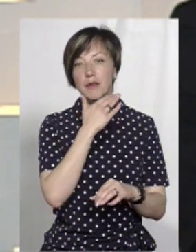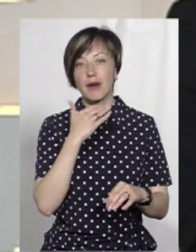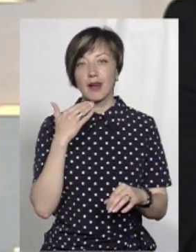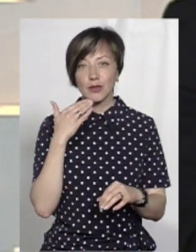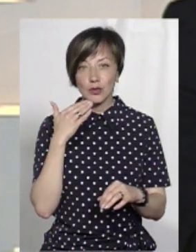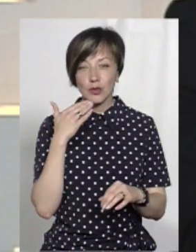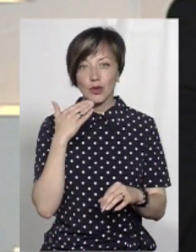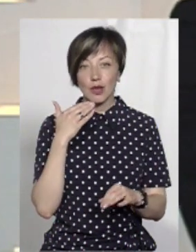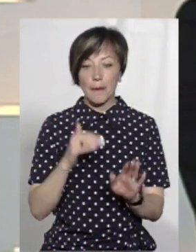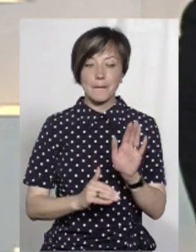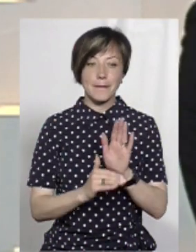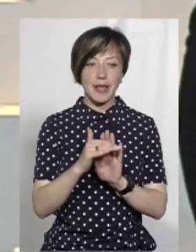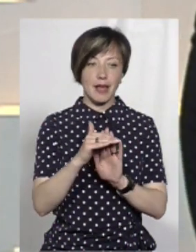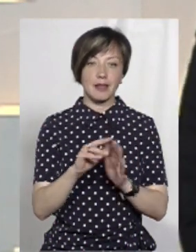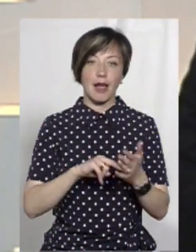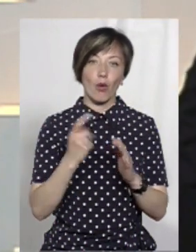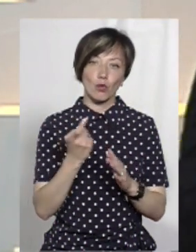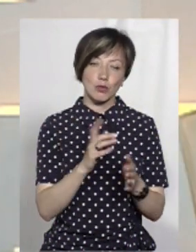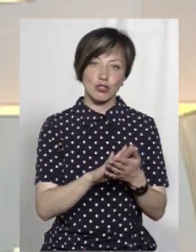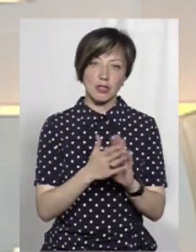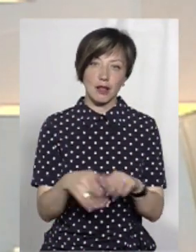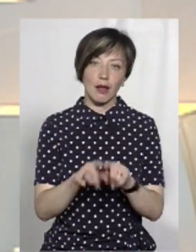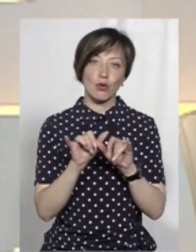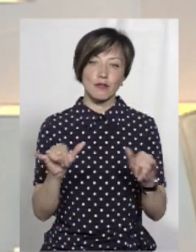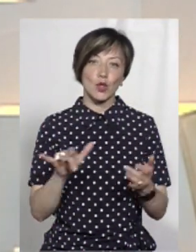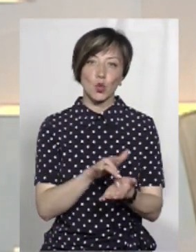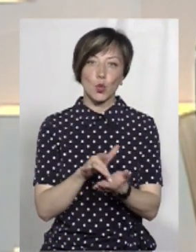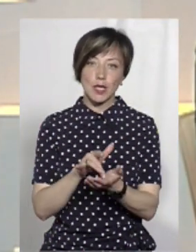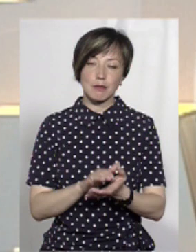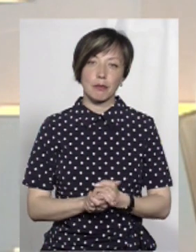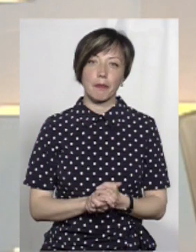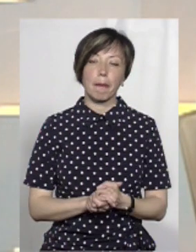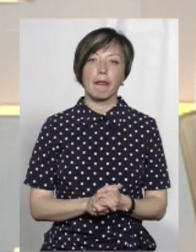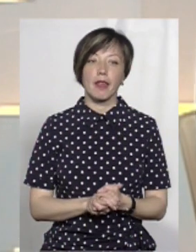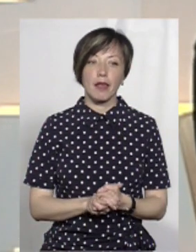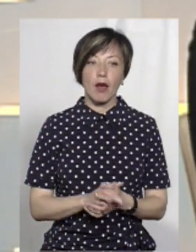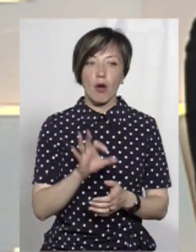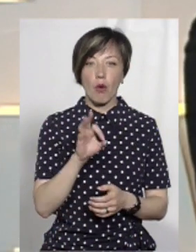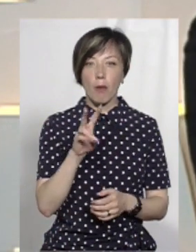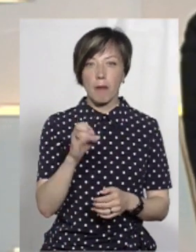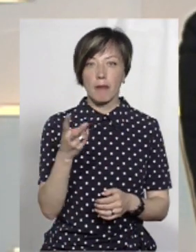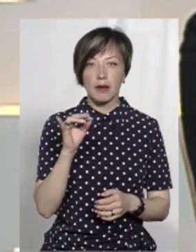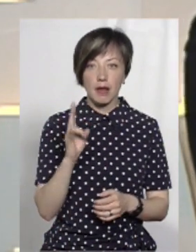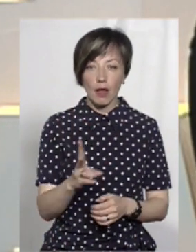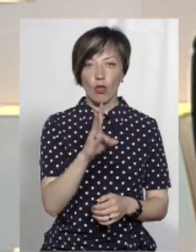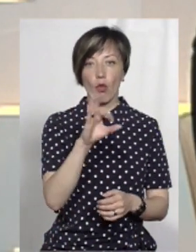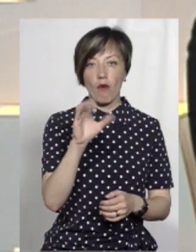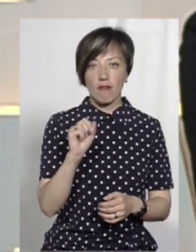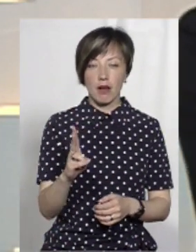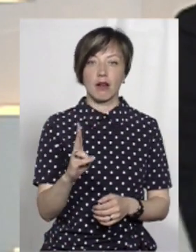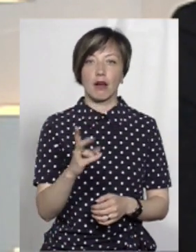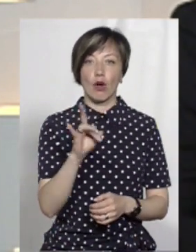багато підняти як економічний стан, так і розвинути туризм. До Омільяна, до Новака, до